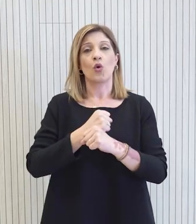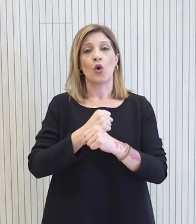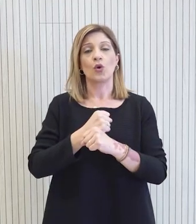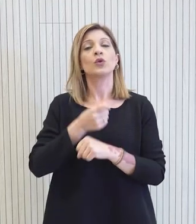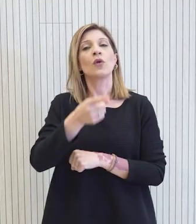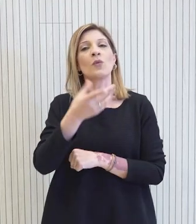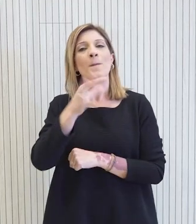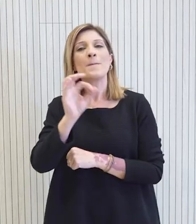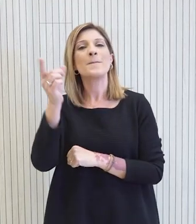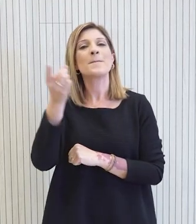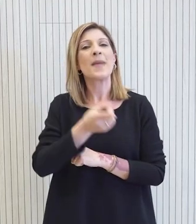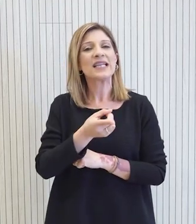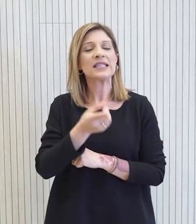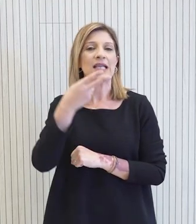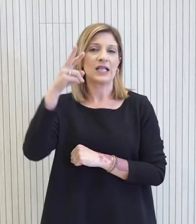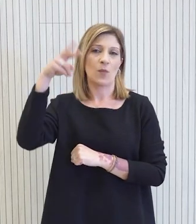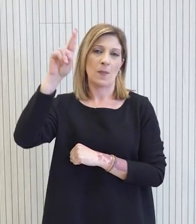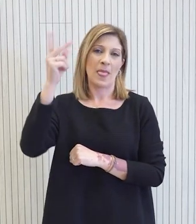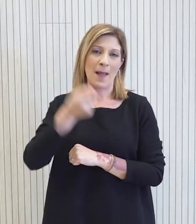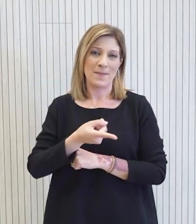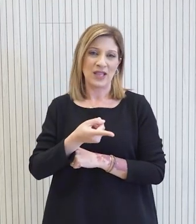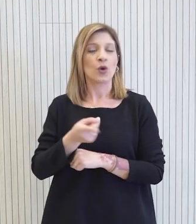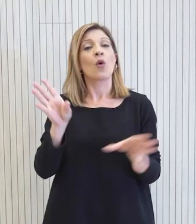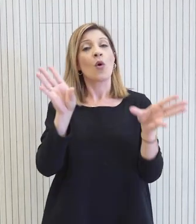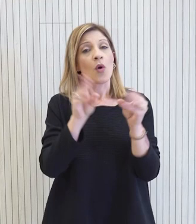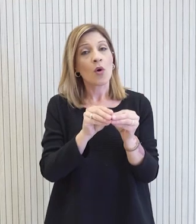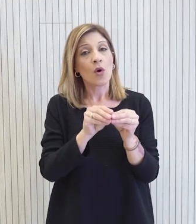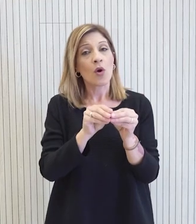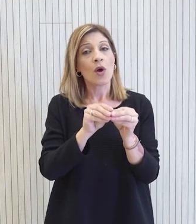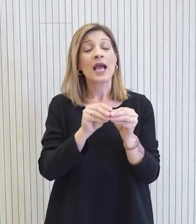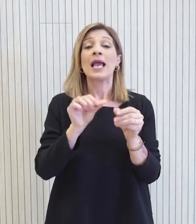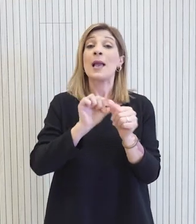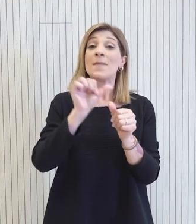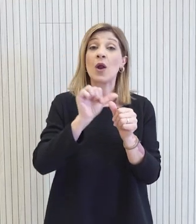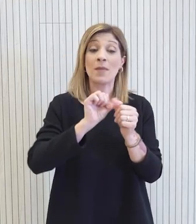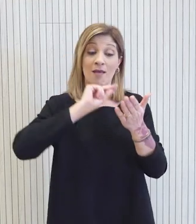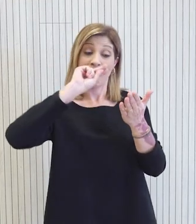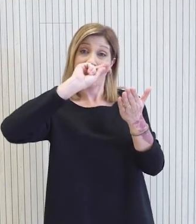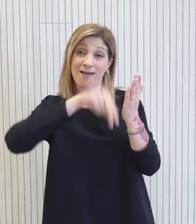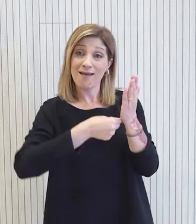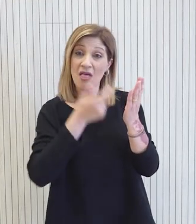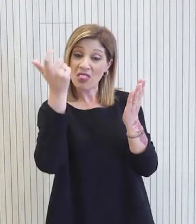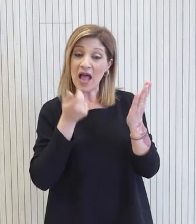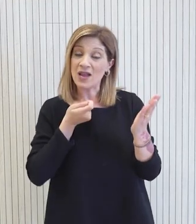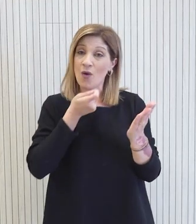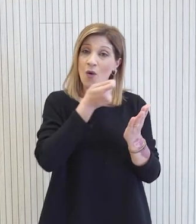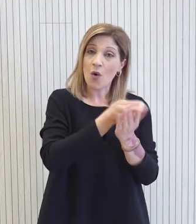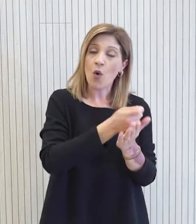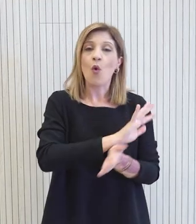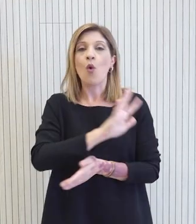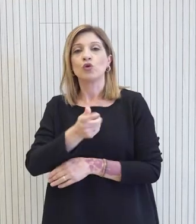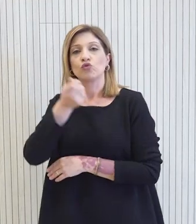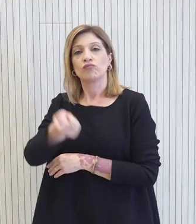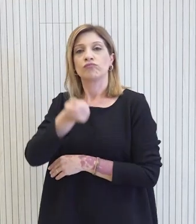ανέρχεται στο 50% της αύξησης του επιτογκίου μεταξύ της ημερομηνίας της σύμβασης δανειοδότησης και την ημερομηνία